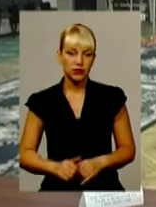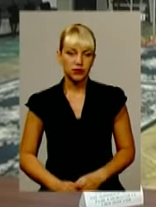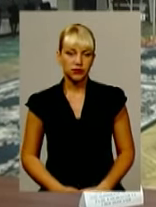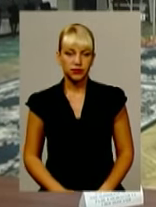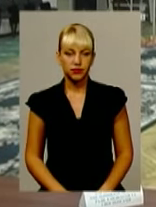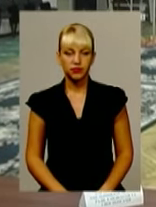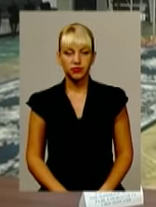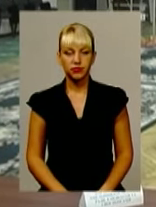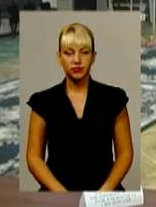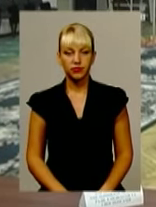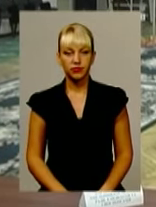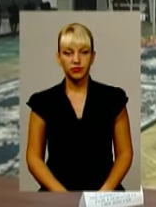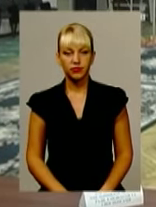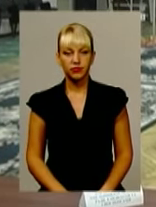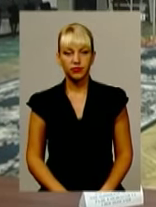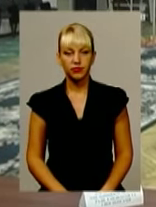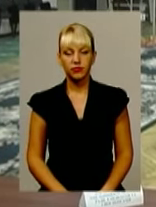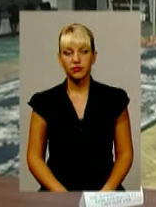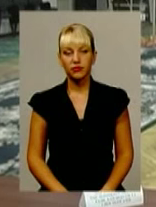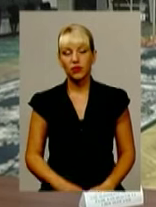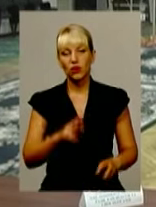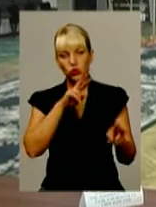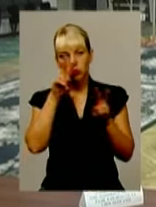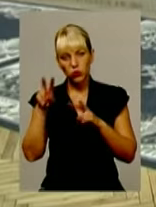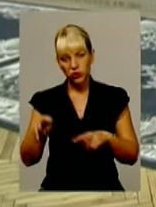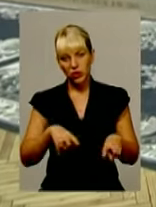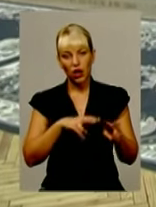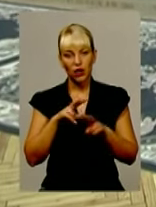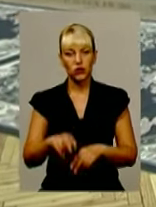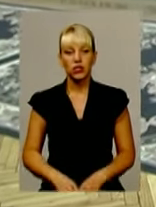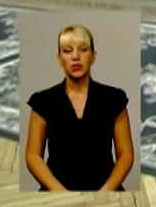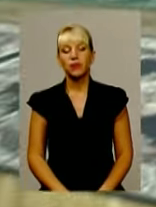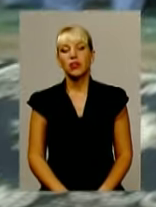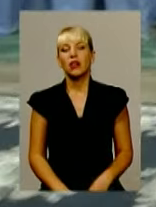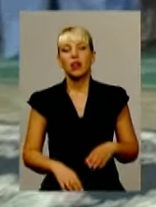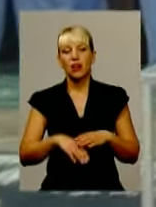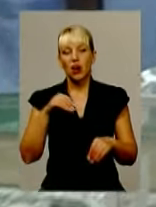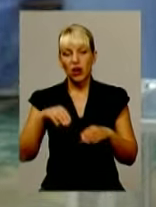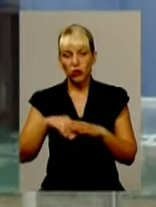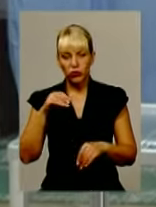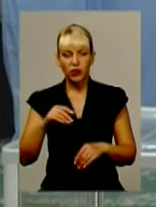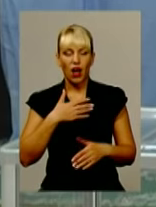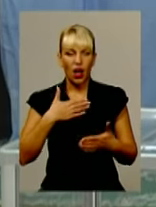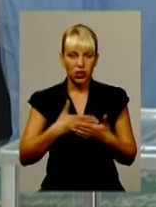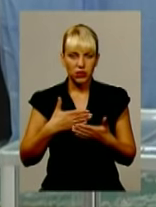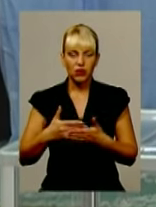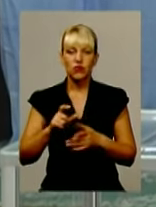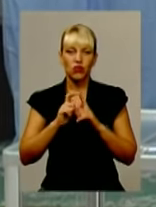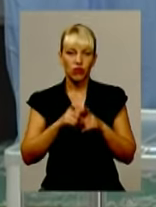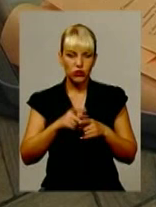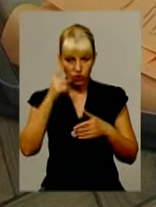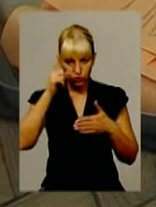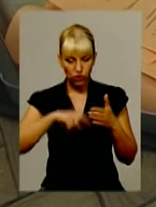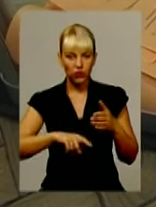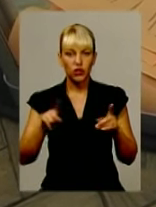баракади, будемо так казати, це сторона спостерігачів і сторона учасників. Виборці голосують активно. Висловлюють сподівання, що правда не на